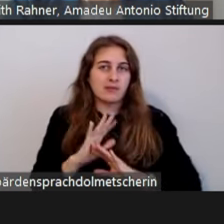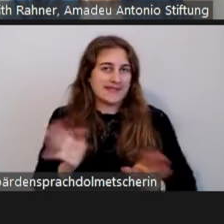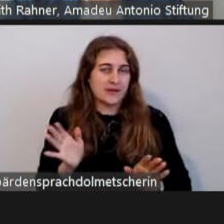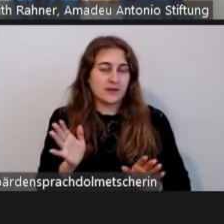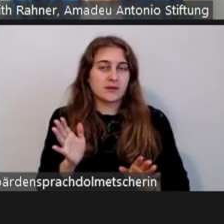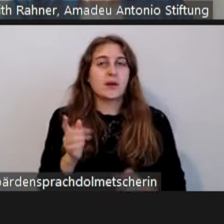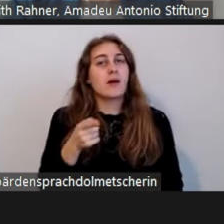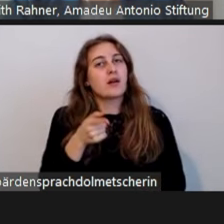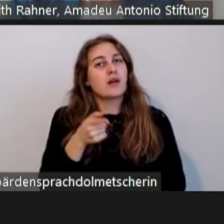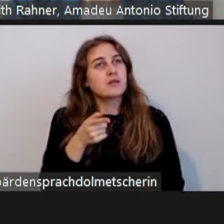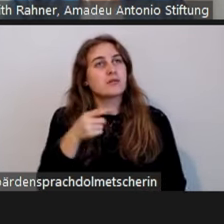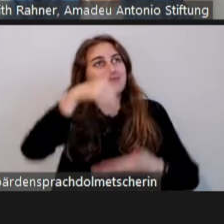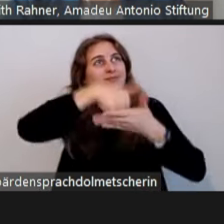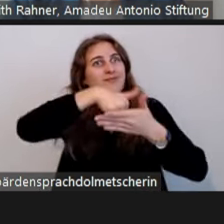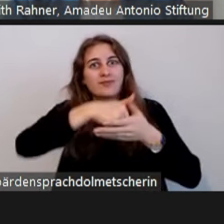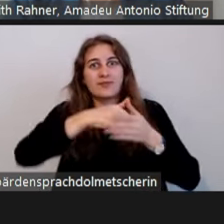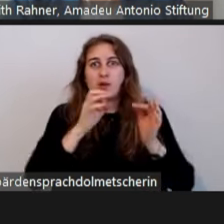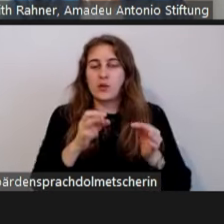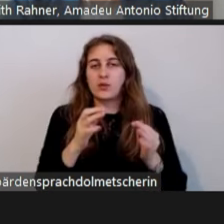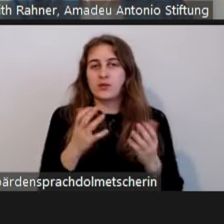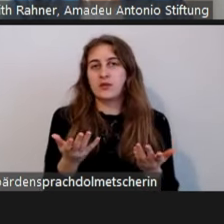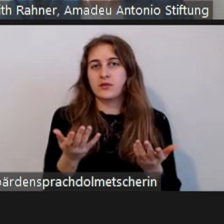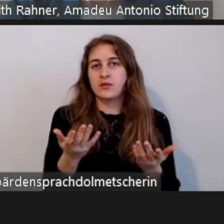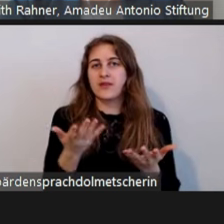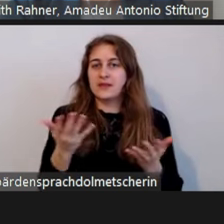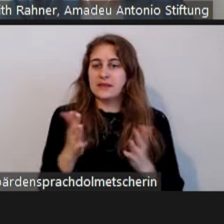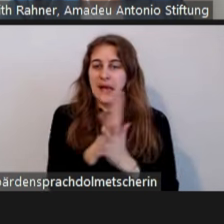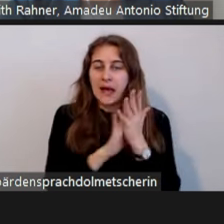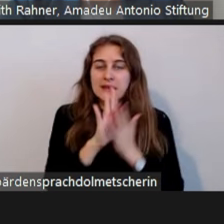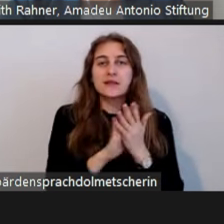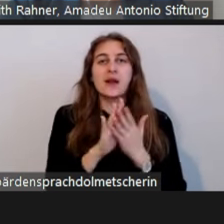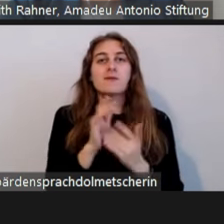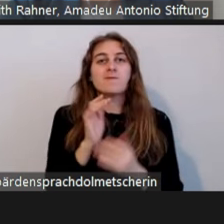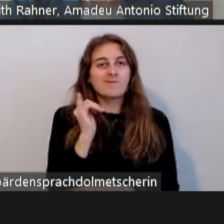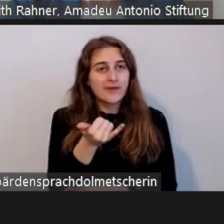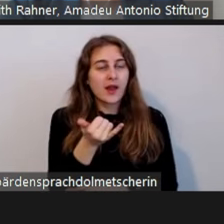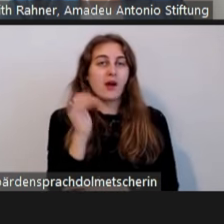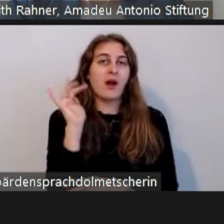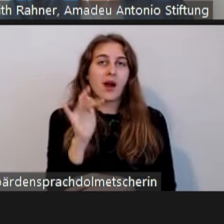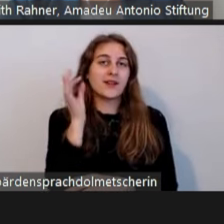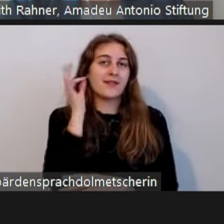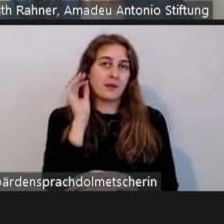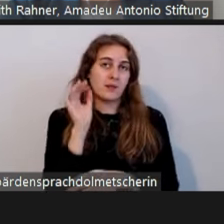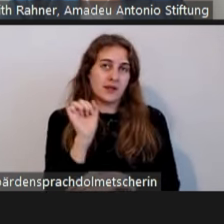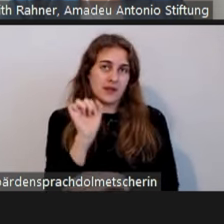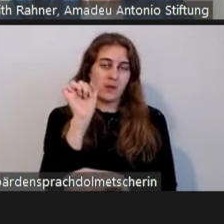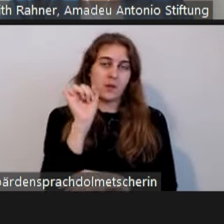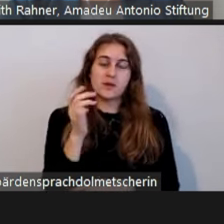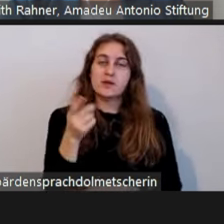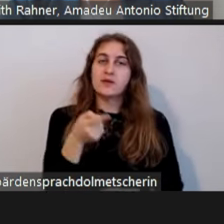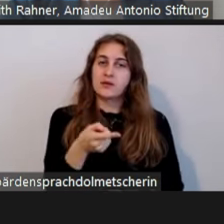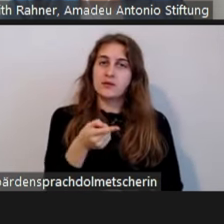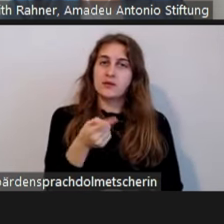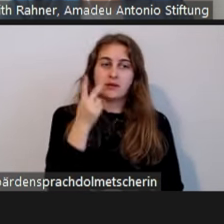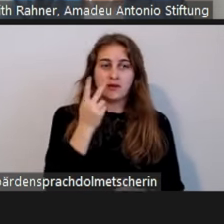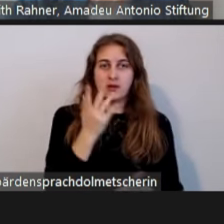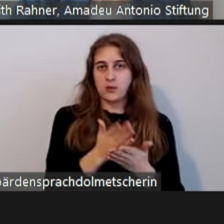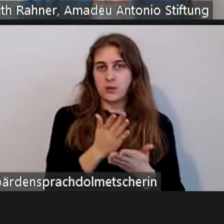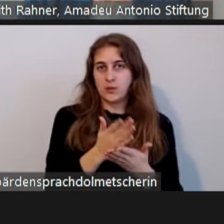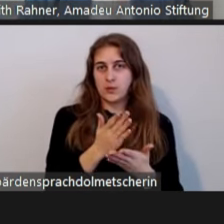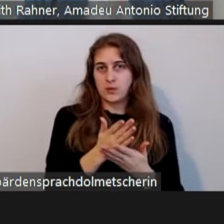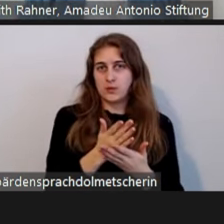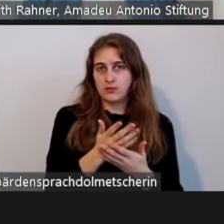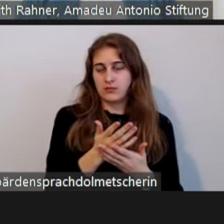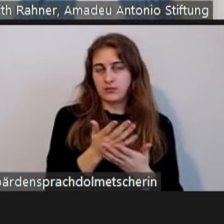Antifeminismus und dem, was da quasi als relevanter Vorfall gemeldet werden kann, eingetreten